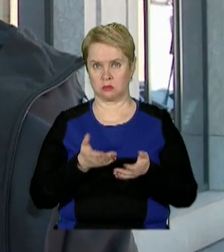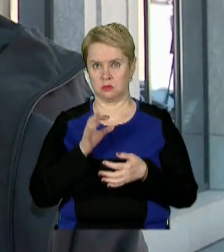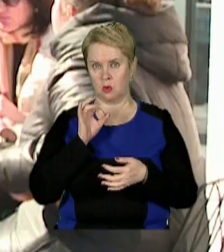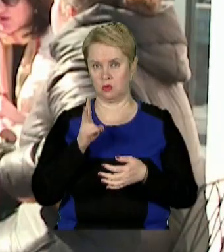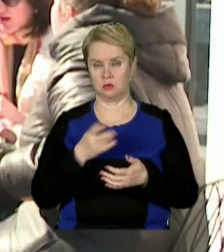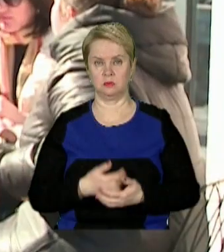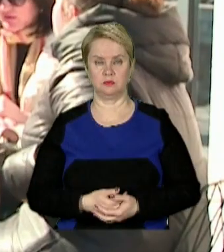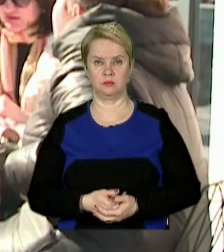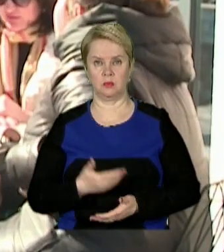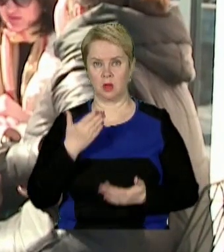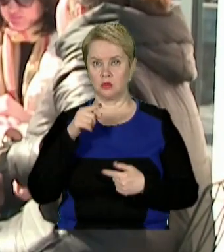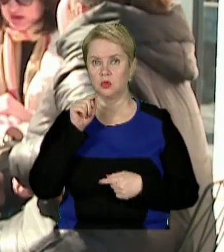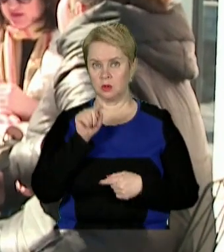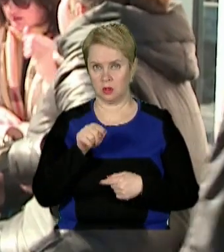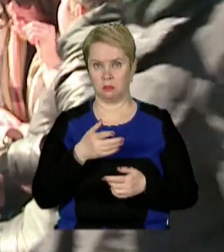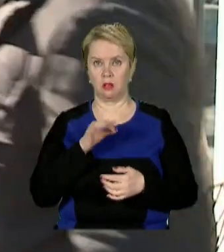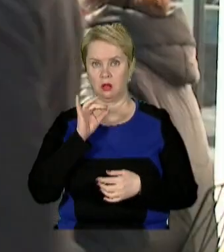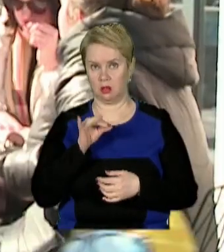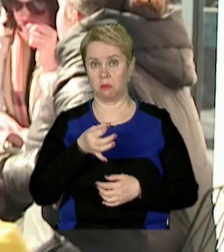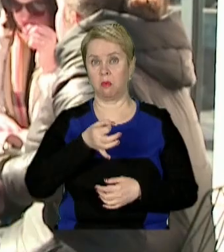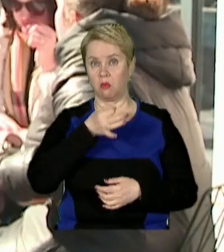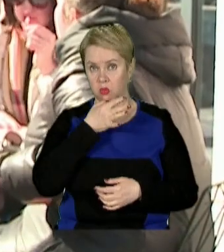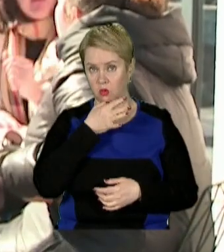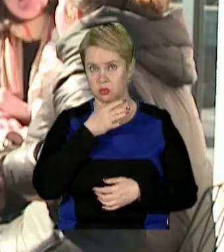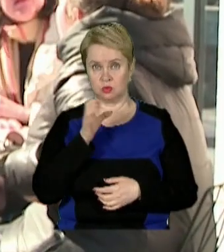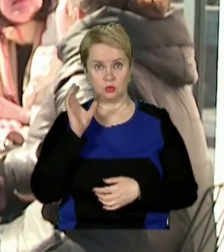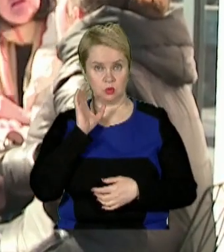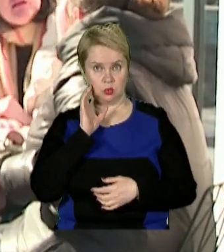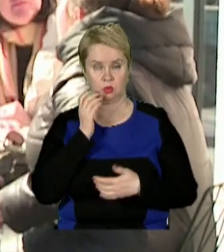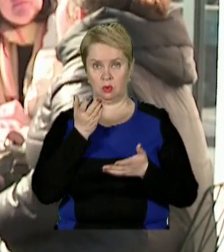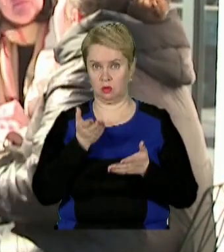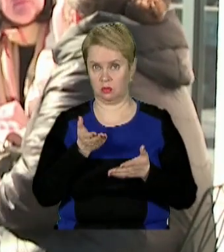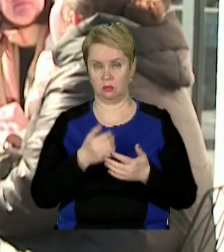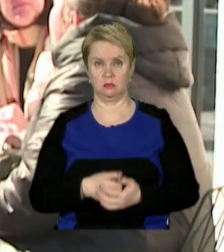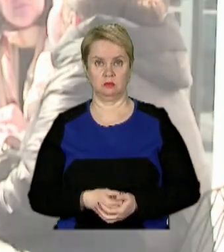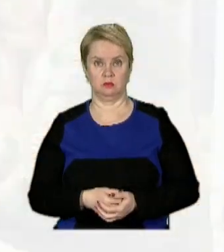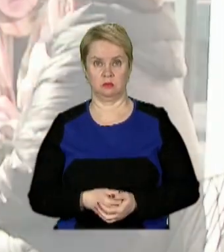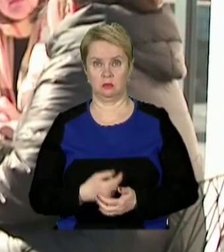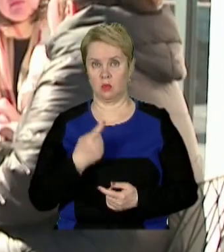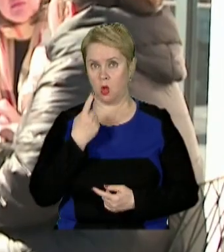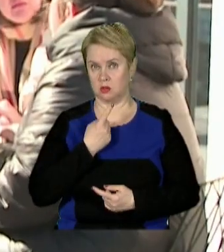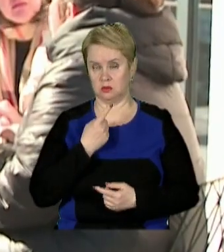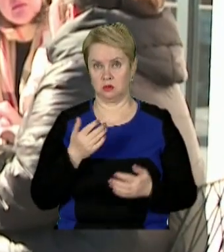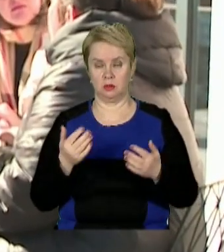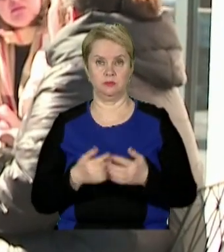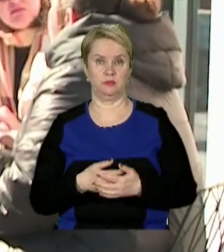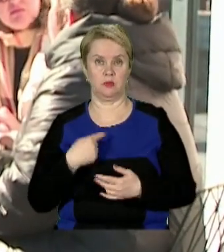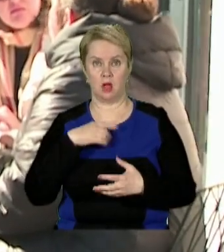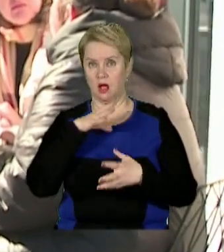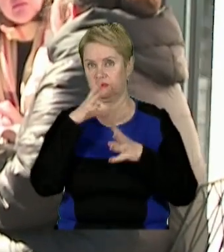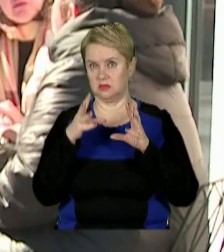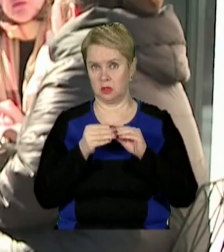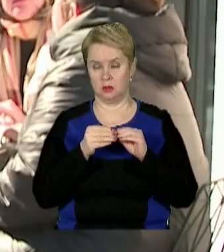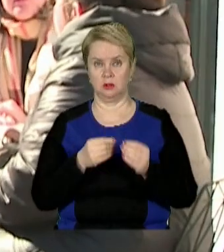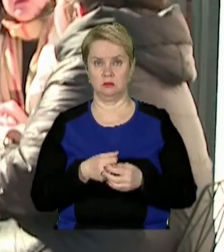логично. Якщо тобі вже він і подобається, то слухай його наодинці. Я загалом